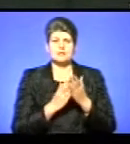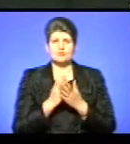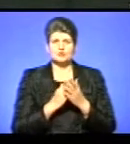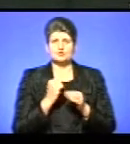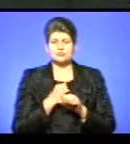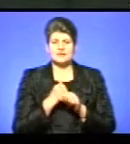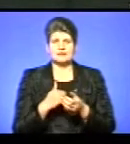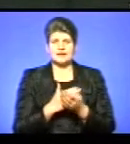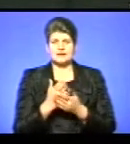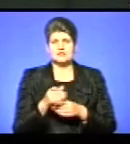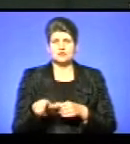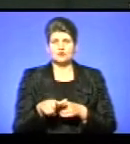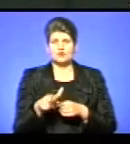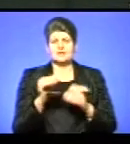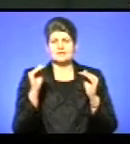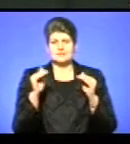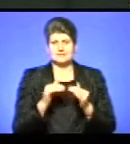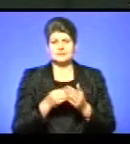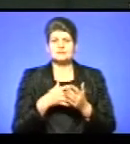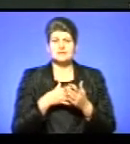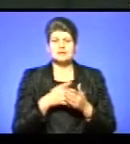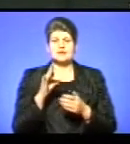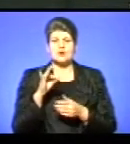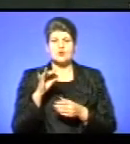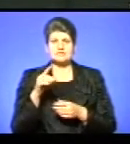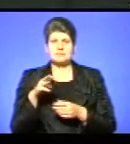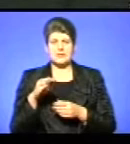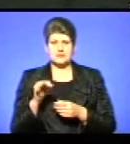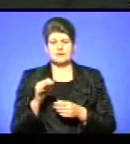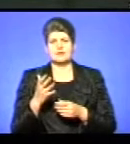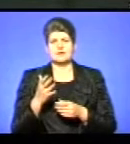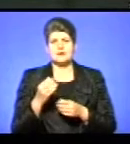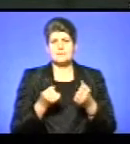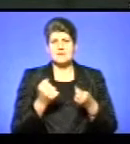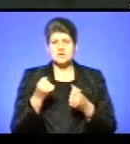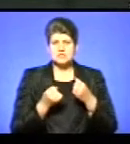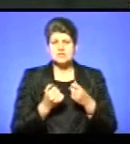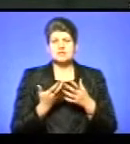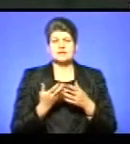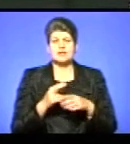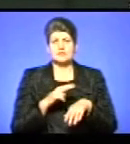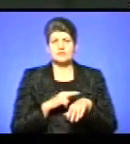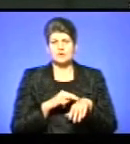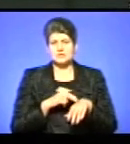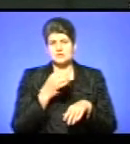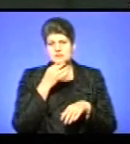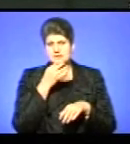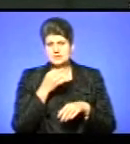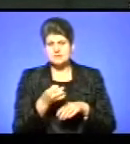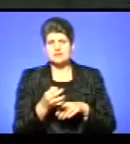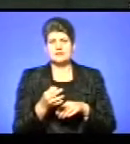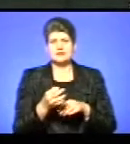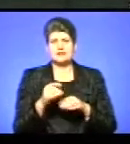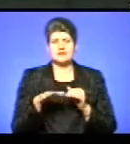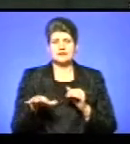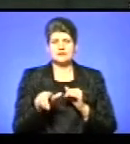зробити якісні дороги і знизити ціни на розмитнення машин з-за кордону. За словами речниці патрульної поліції Тернопільщини Катерини Басилиги,